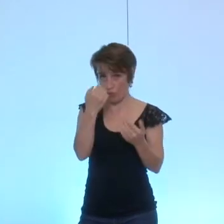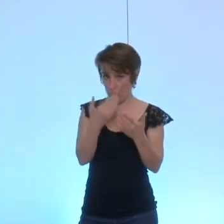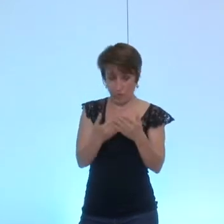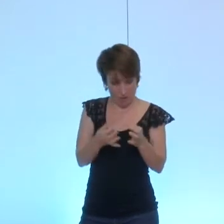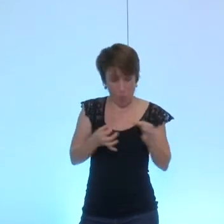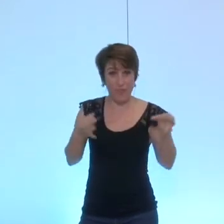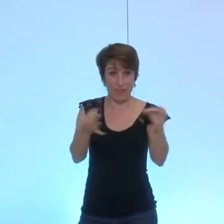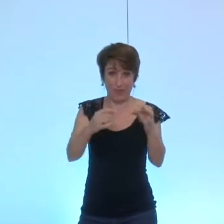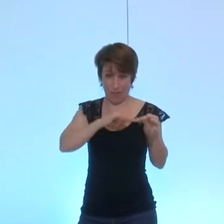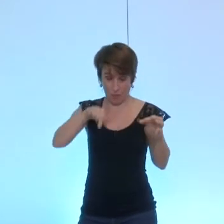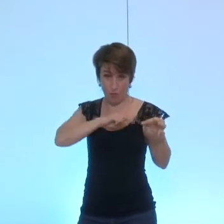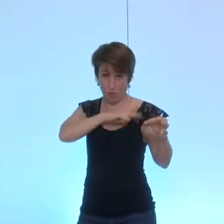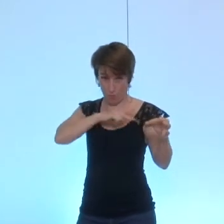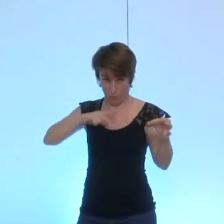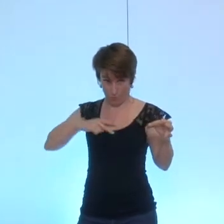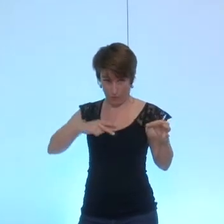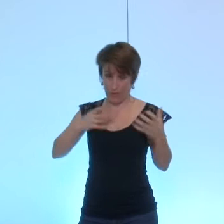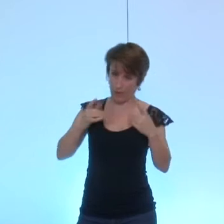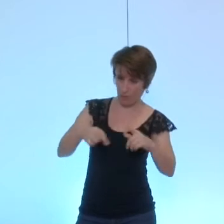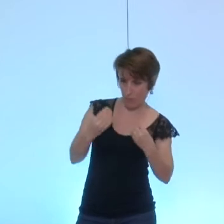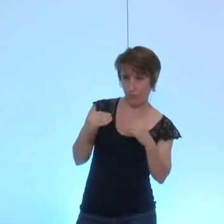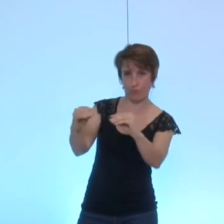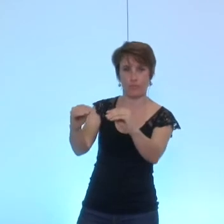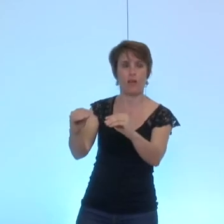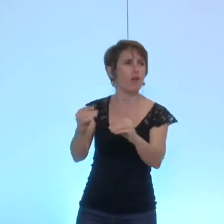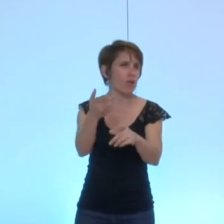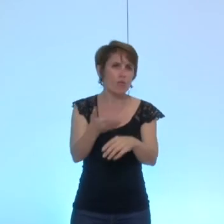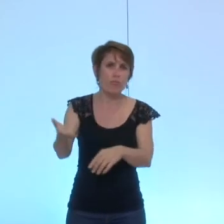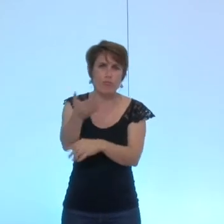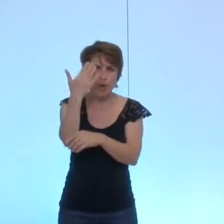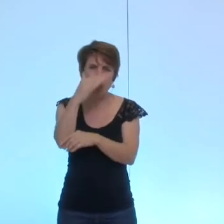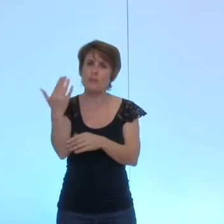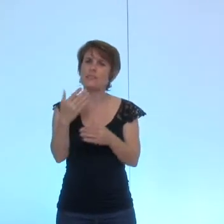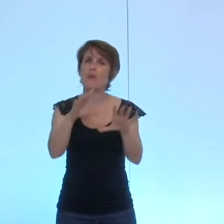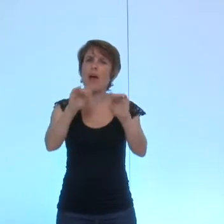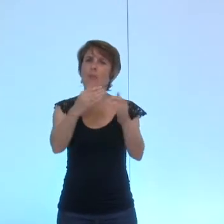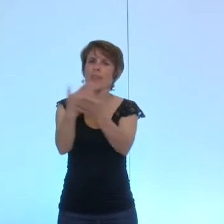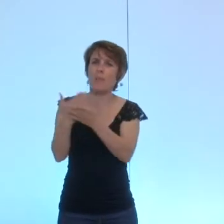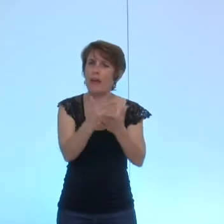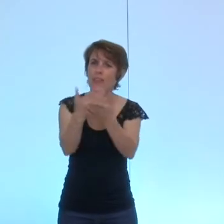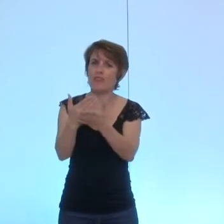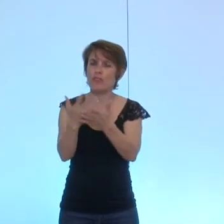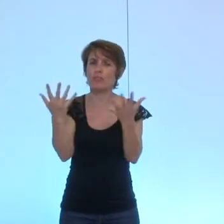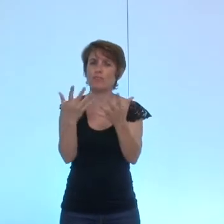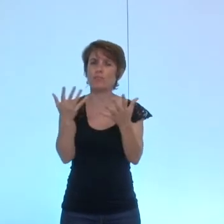à travers cette délibération donc tout le monde connaît ici le principe de l'habitat partagé par une